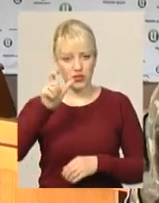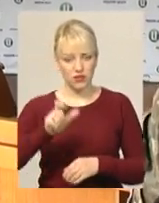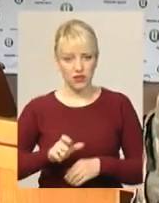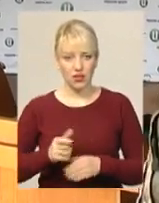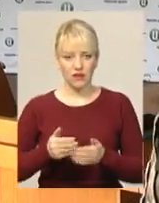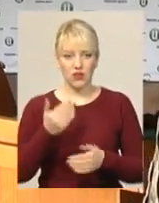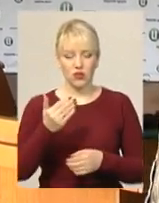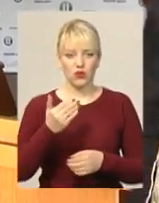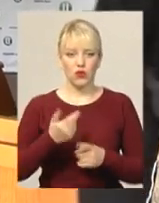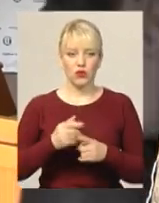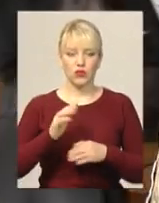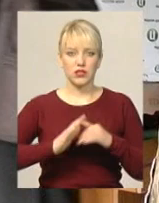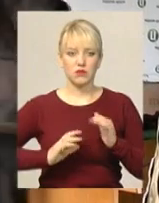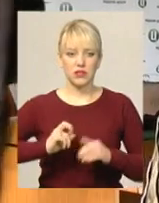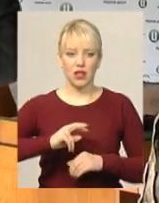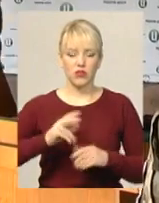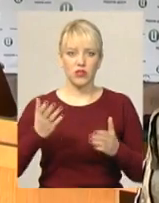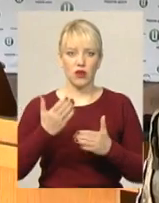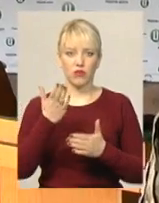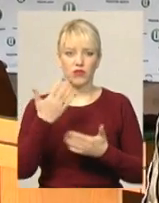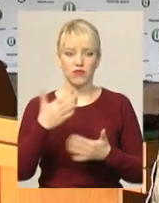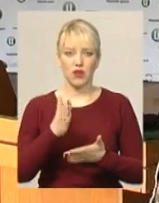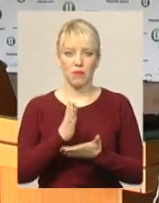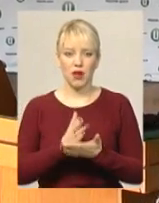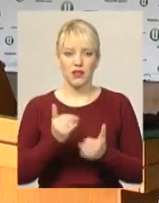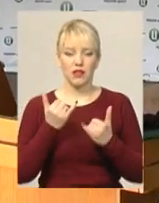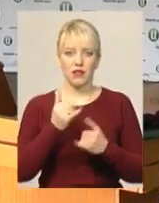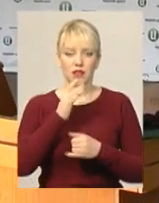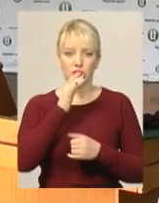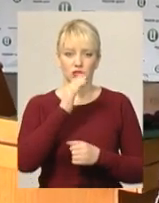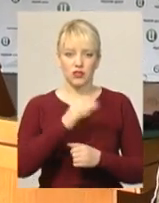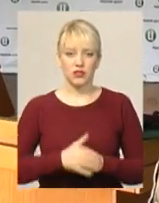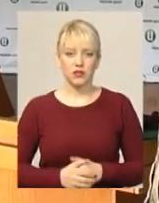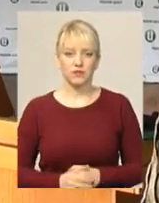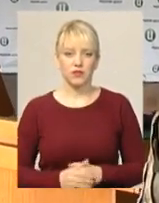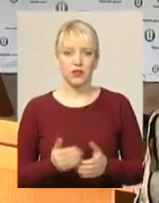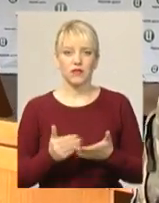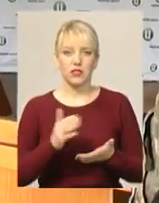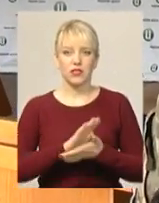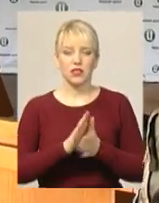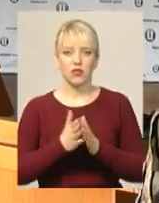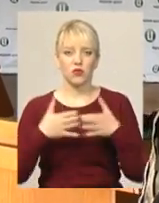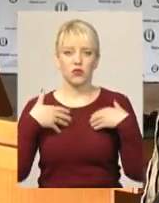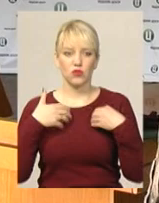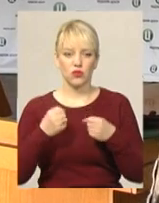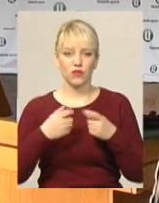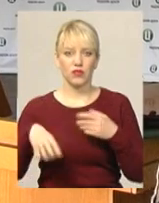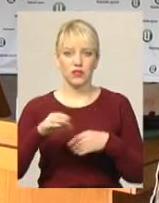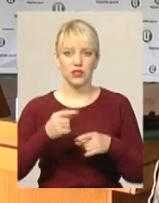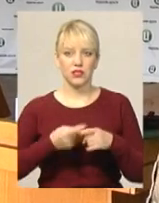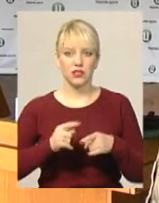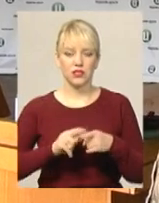від його спеціальності, яку він може має вже на даний час, від стану здоров'я. Оці всі